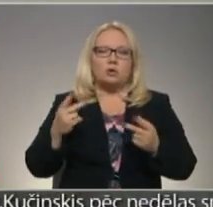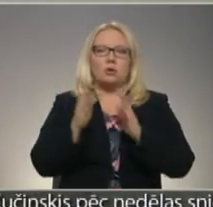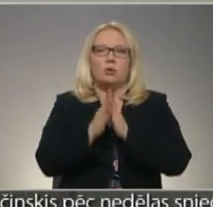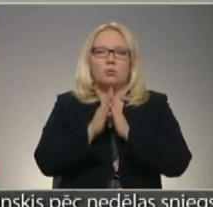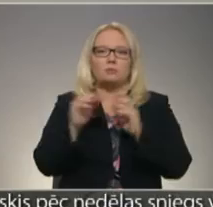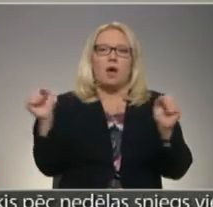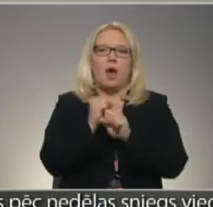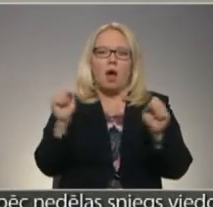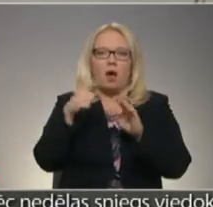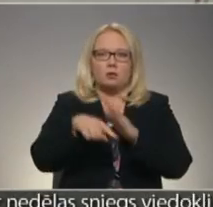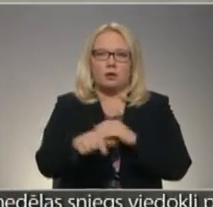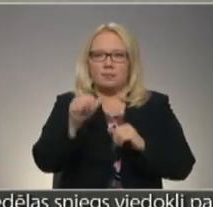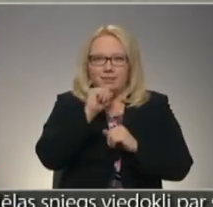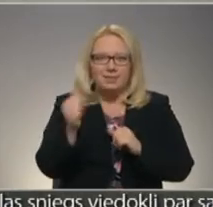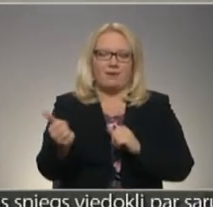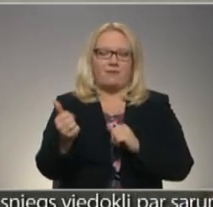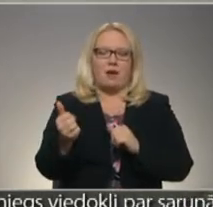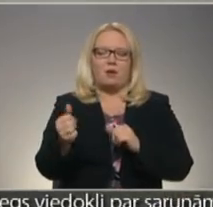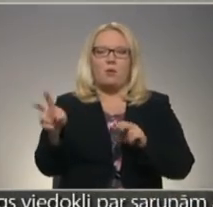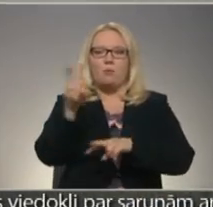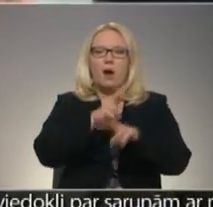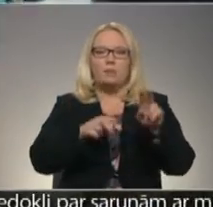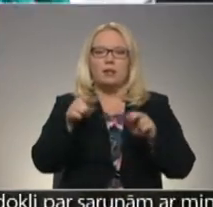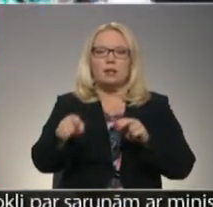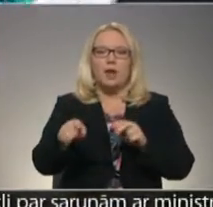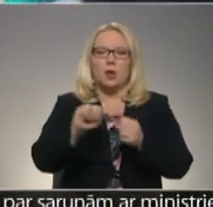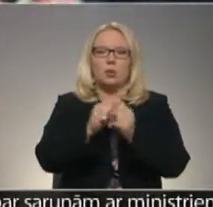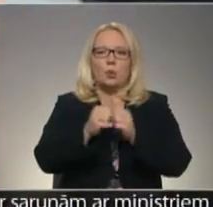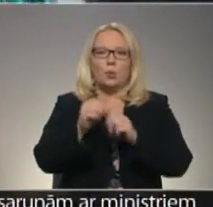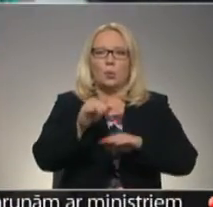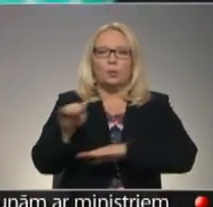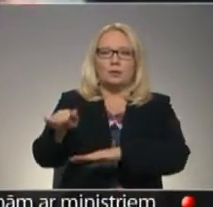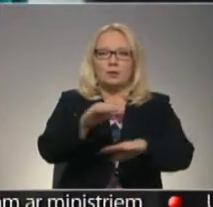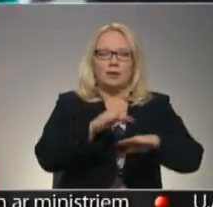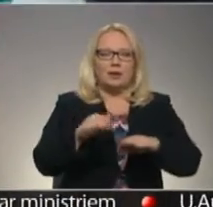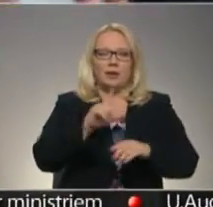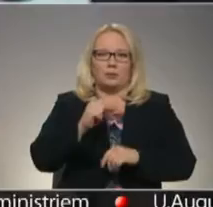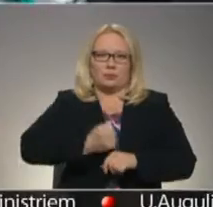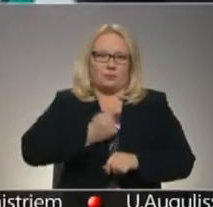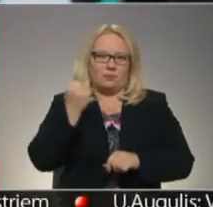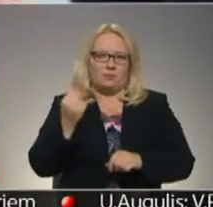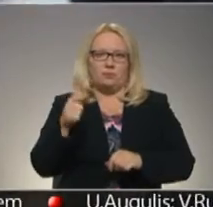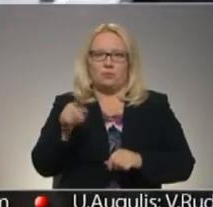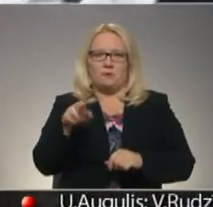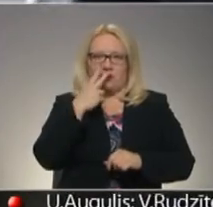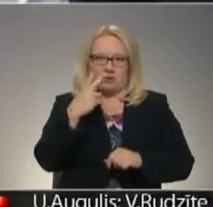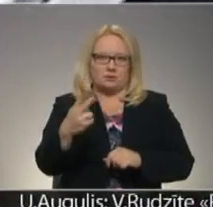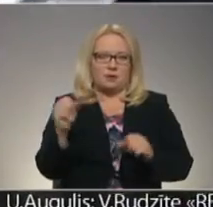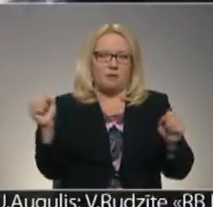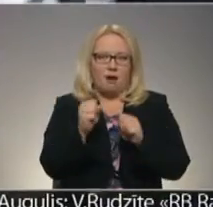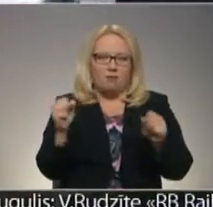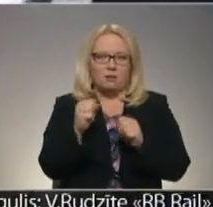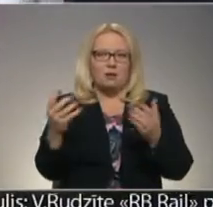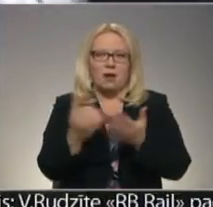lūdzu, tad iespējas ātrāk, viņš nevar. Un tad pārmeklēt šādu grundu, principā ir stāvstīnīgā metoda, tad šo var redzēt, tad ātrāk